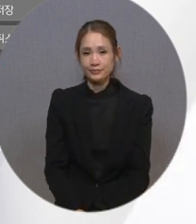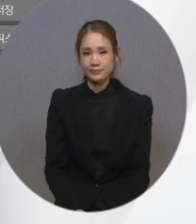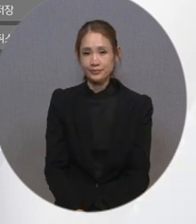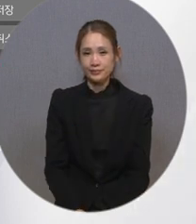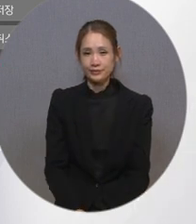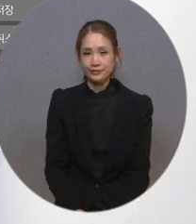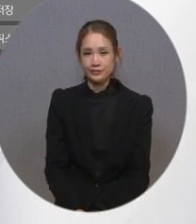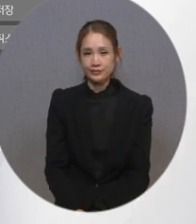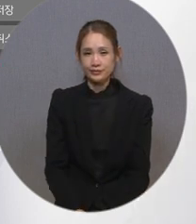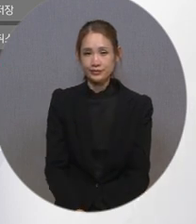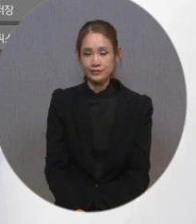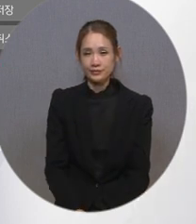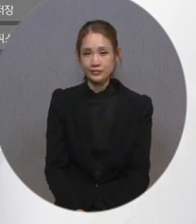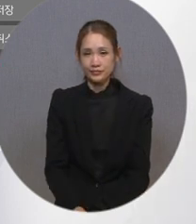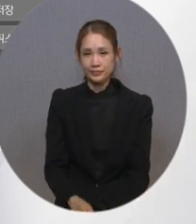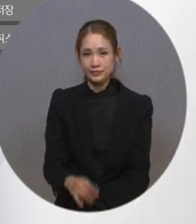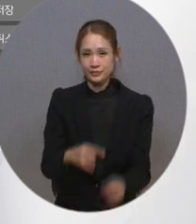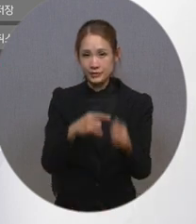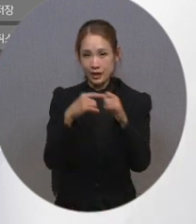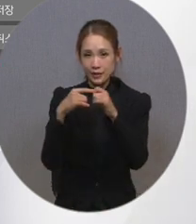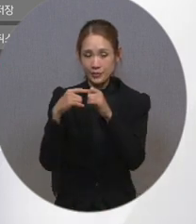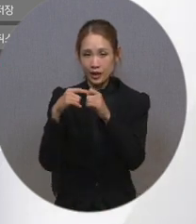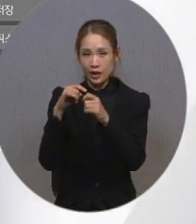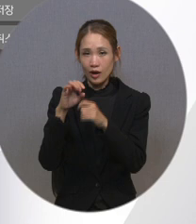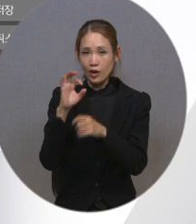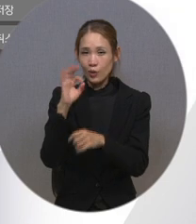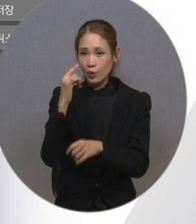방향키를 이용해 자막 켜기를 선택해 주신 후